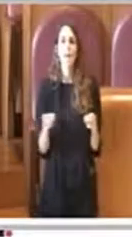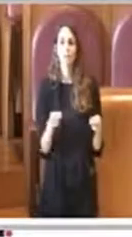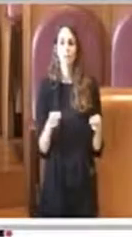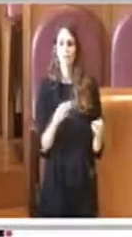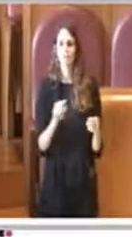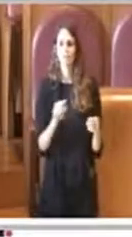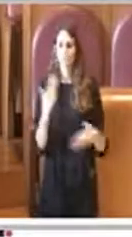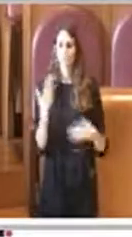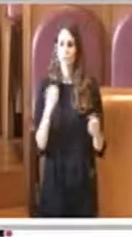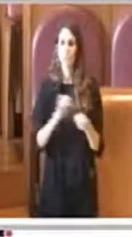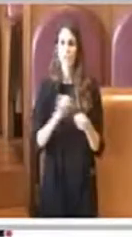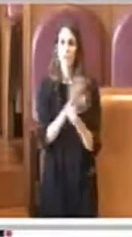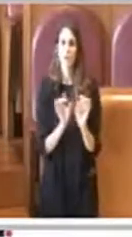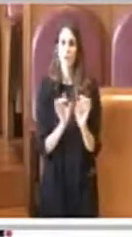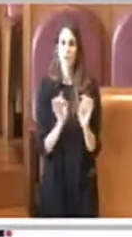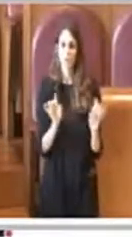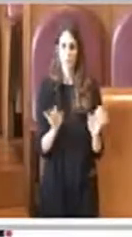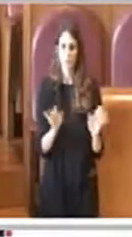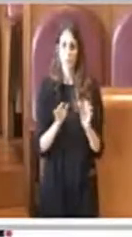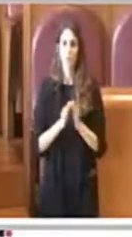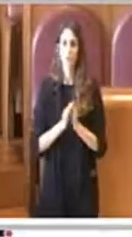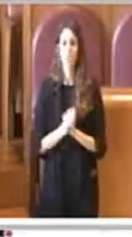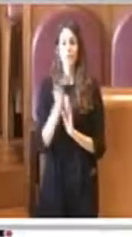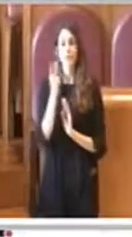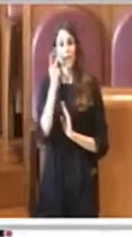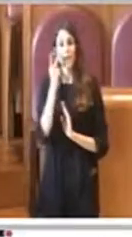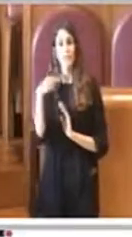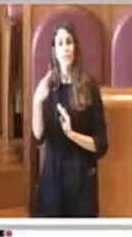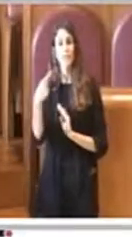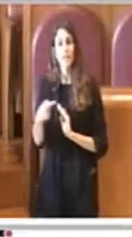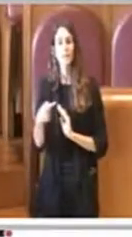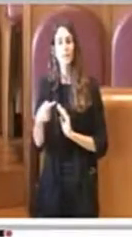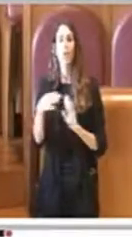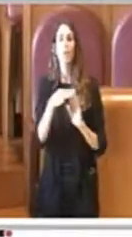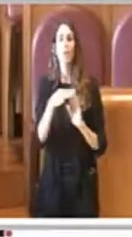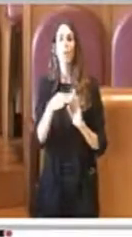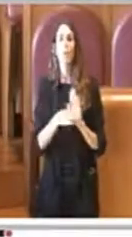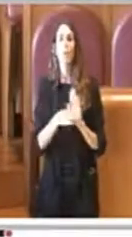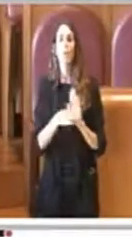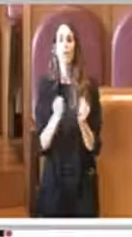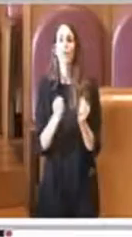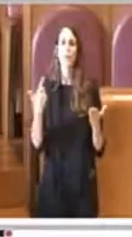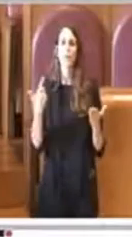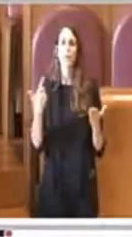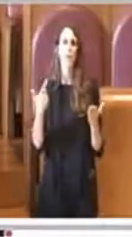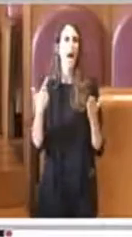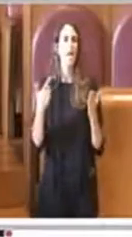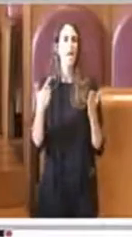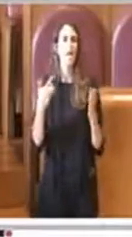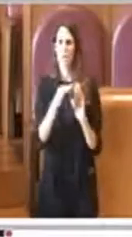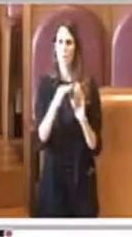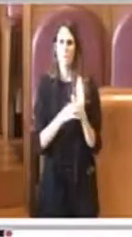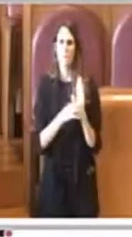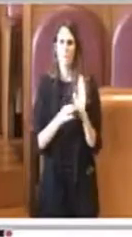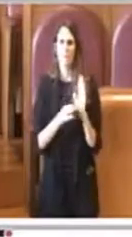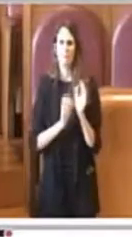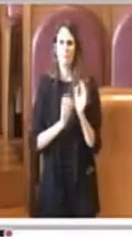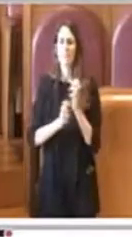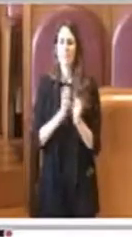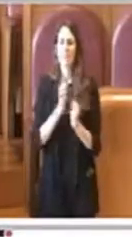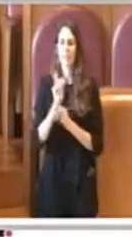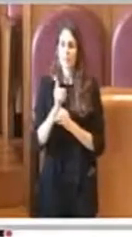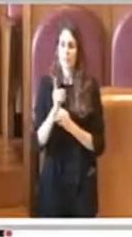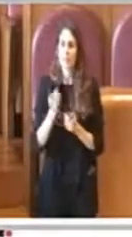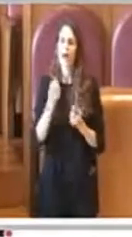con il Duvarco. Vedremo quali saranno i punti dolenti o comunque le varie criticità dove poter intervenire e chiaramente lì si